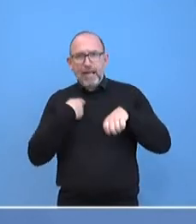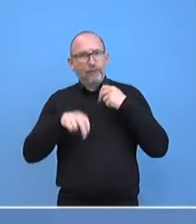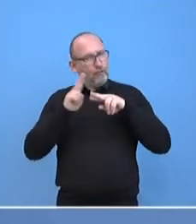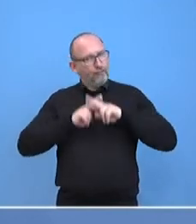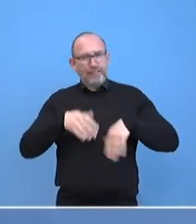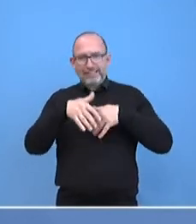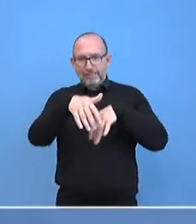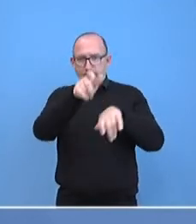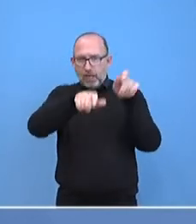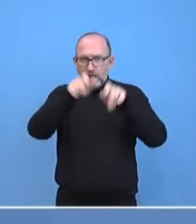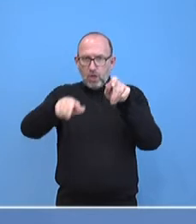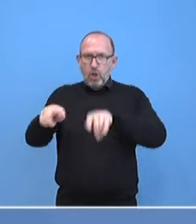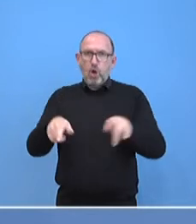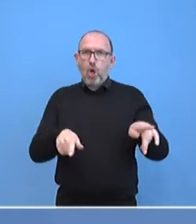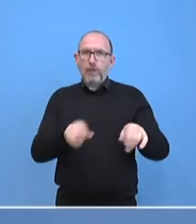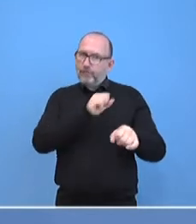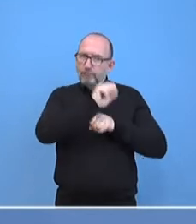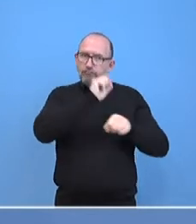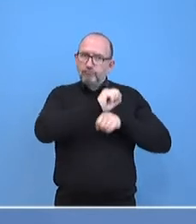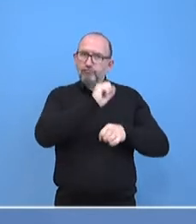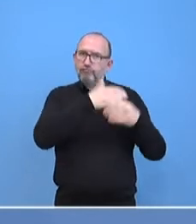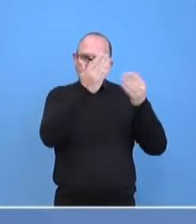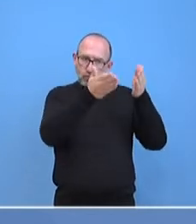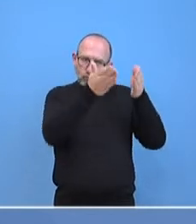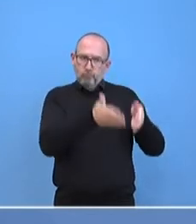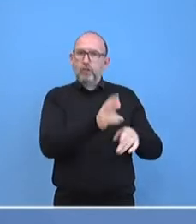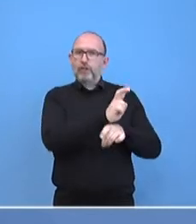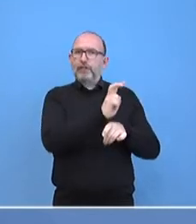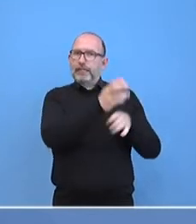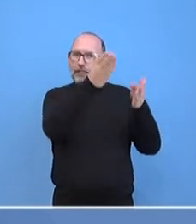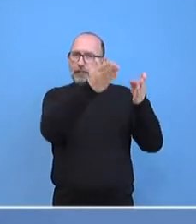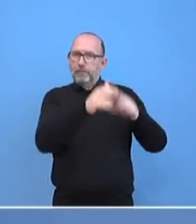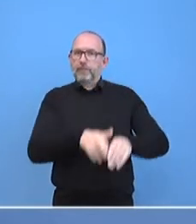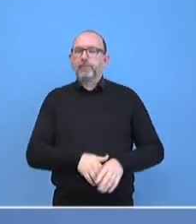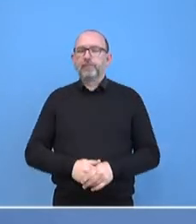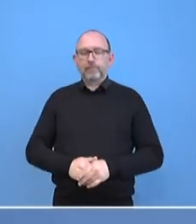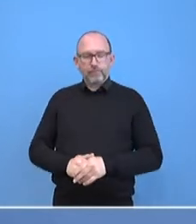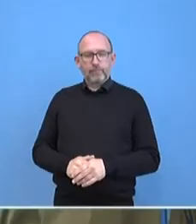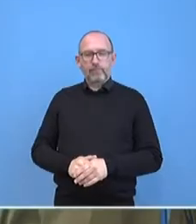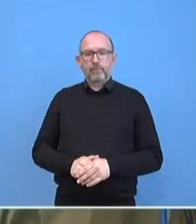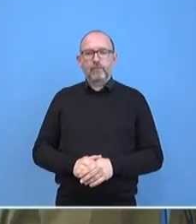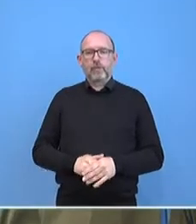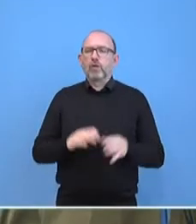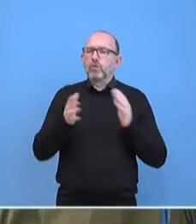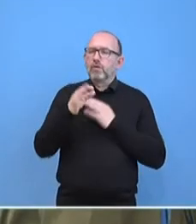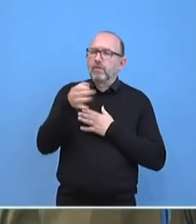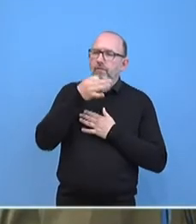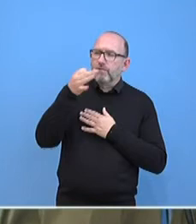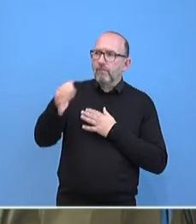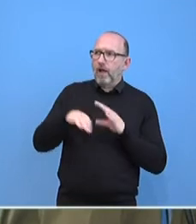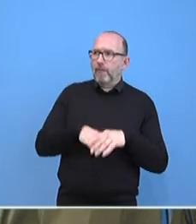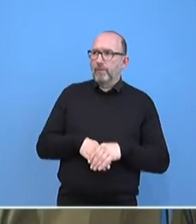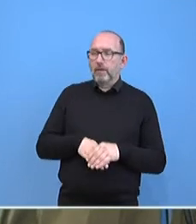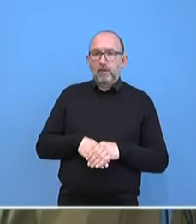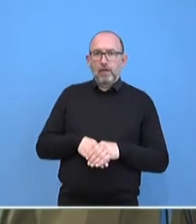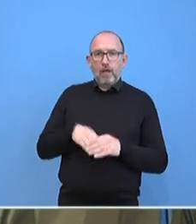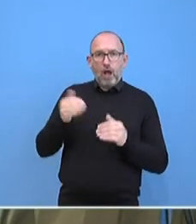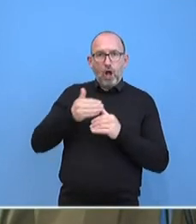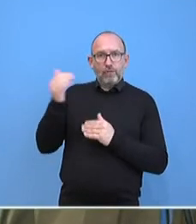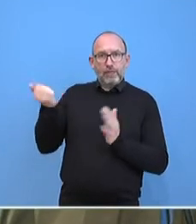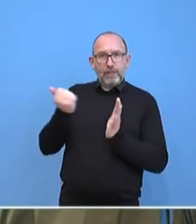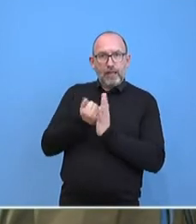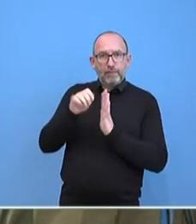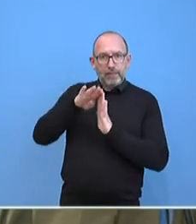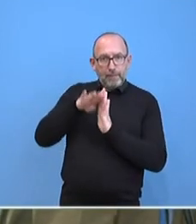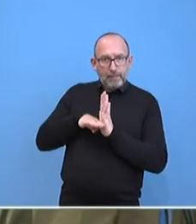Demonstranten auf die Straße gehen. Darf ich noch ganz kurz? Ganz kurz, ja. Zum Termin im Auswärtigen Amt. Also Frau